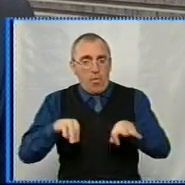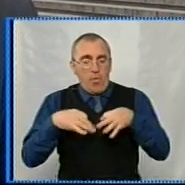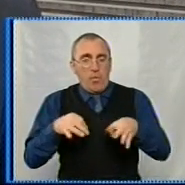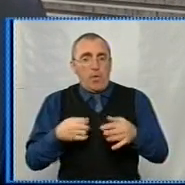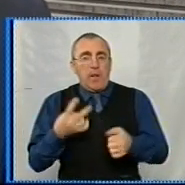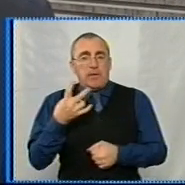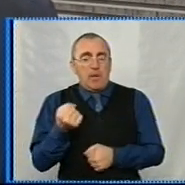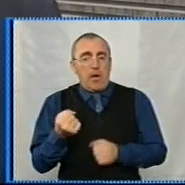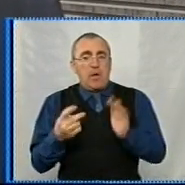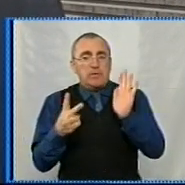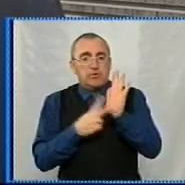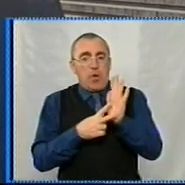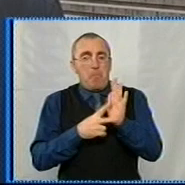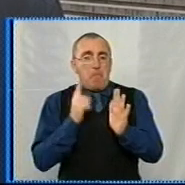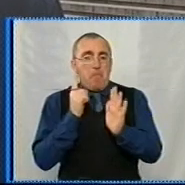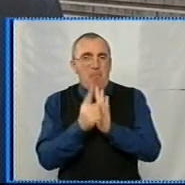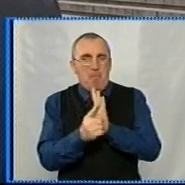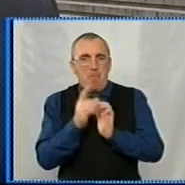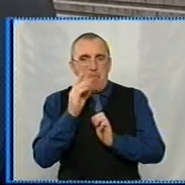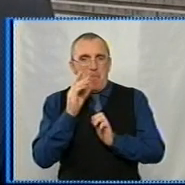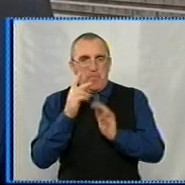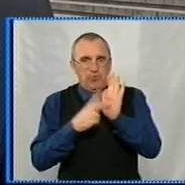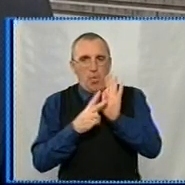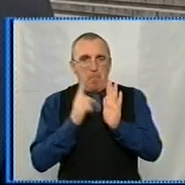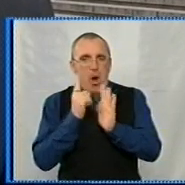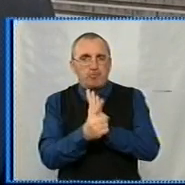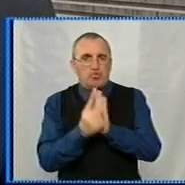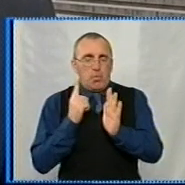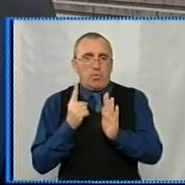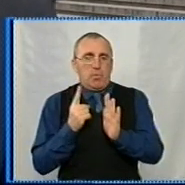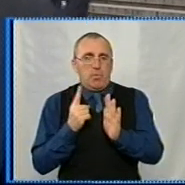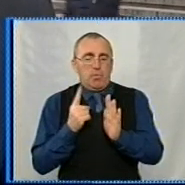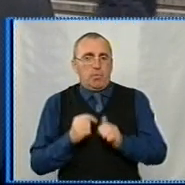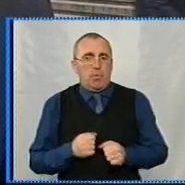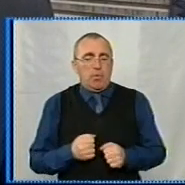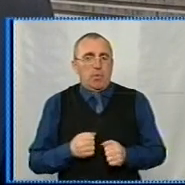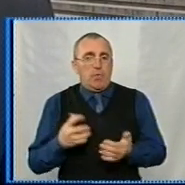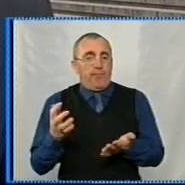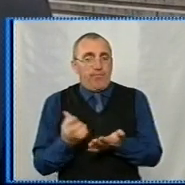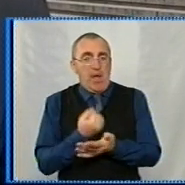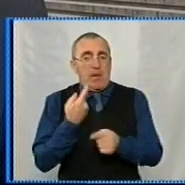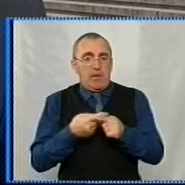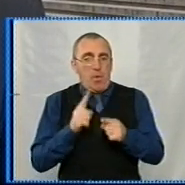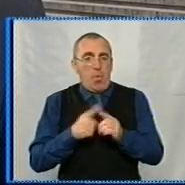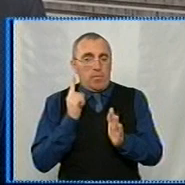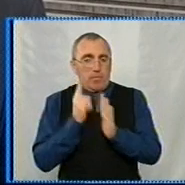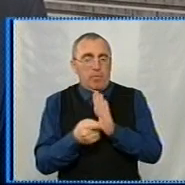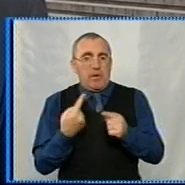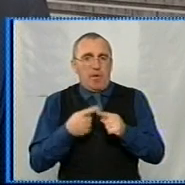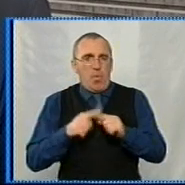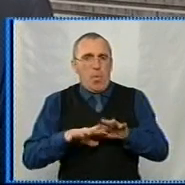на сьомому маршруті. Виходячи з того, що досить вдалий цей маршрут і охоплює